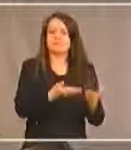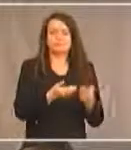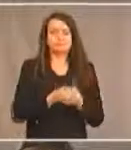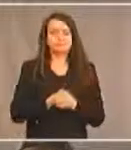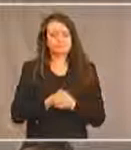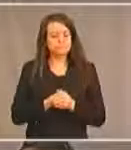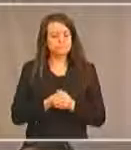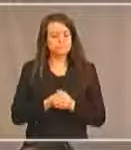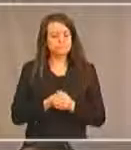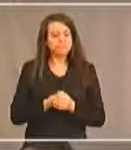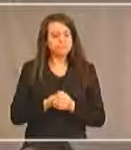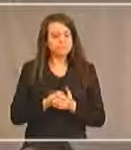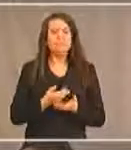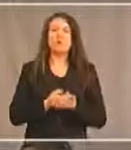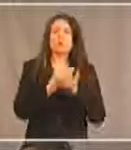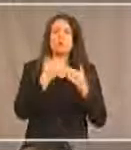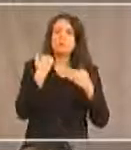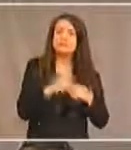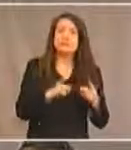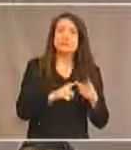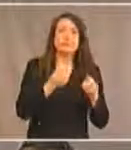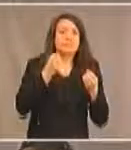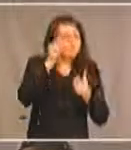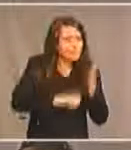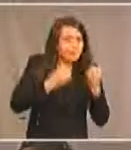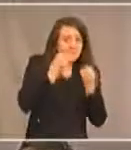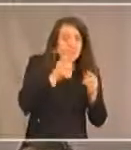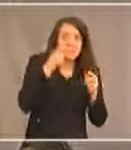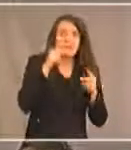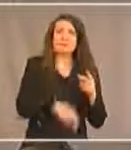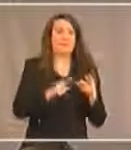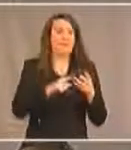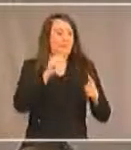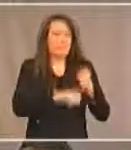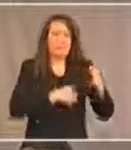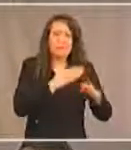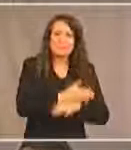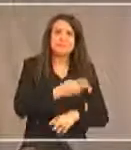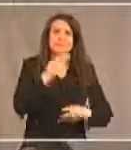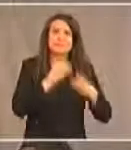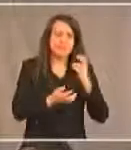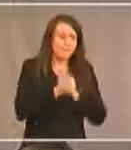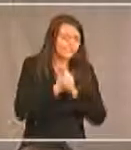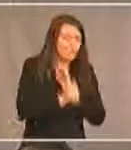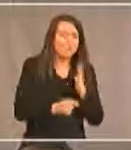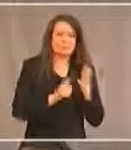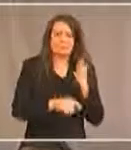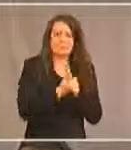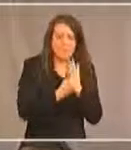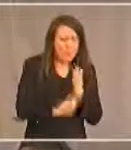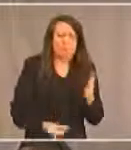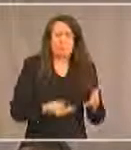Les ressources limitées, l'absence d'informations, l'absence d'accès, les problèmes de compétences, la pauvreté,